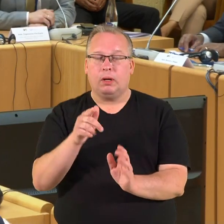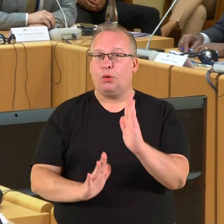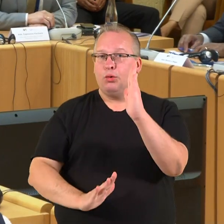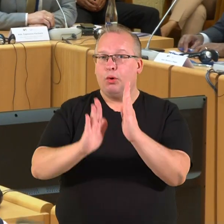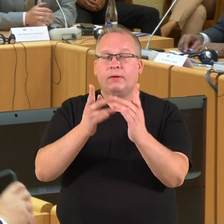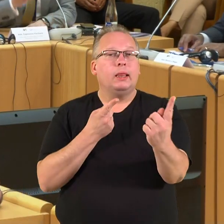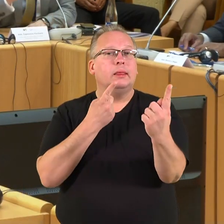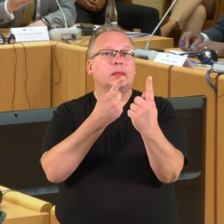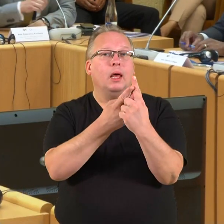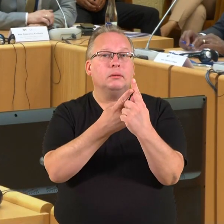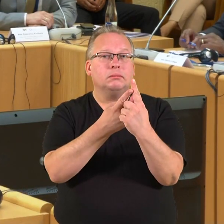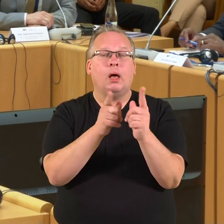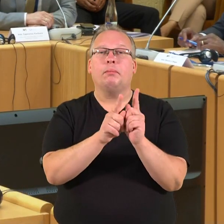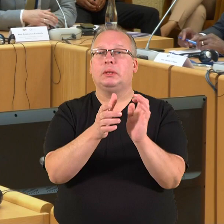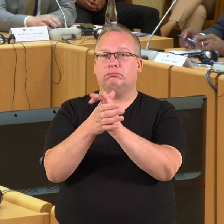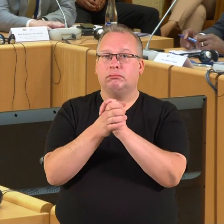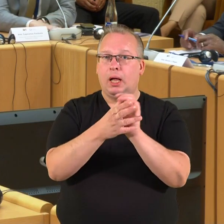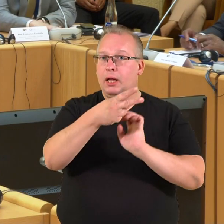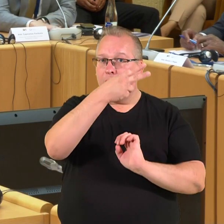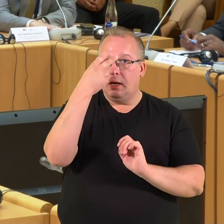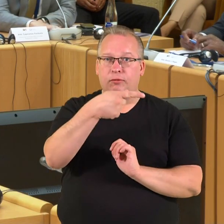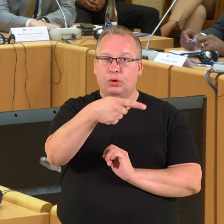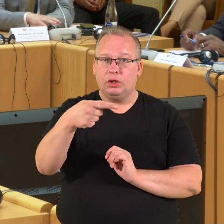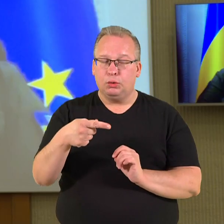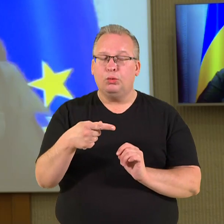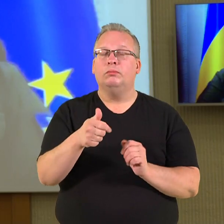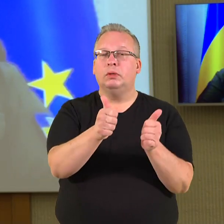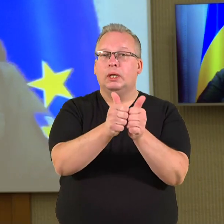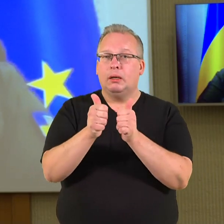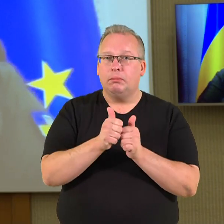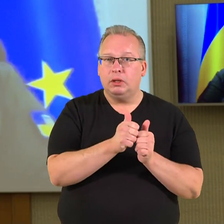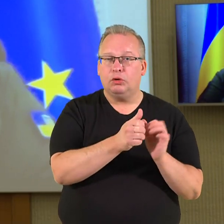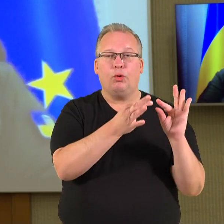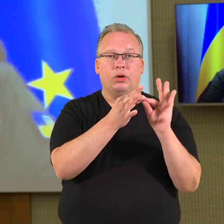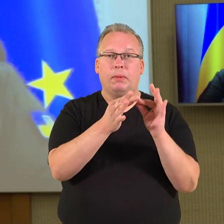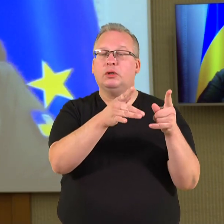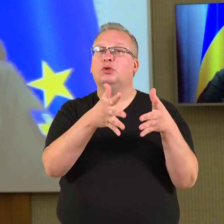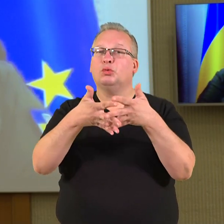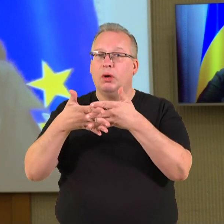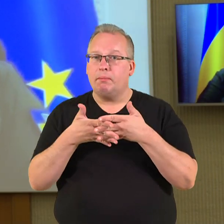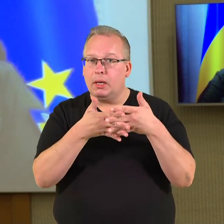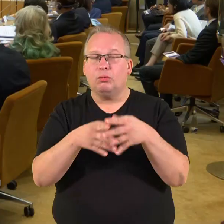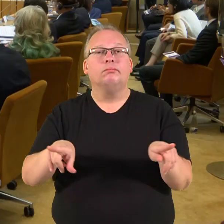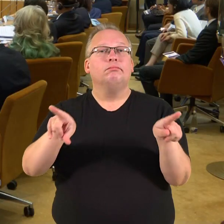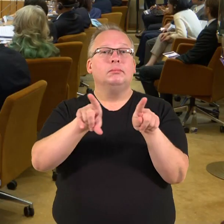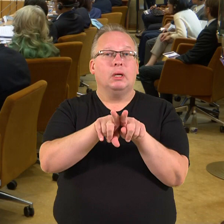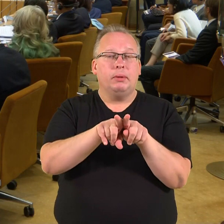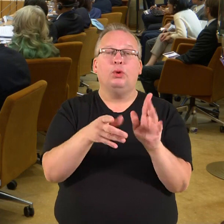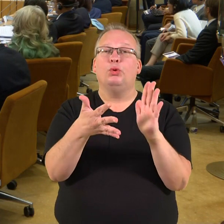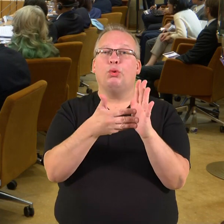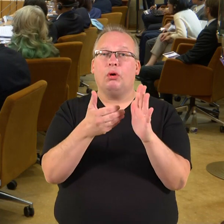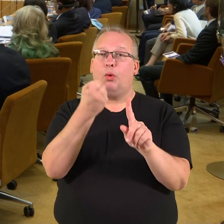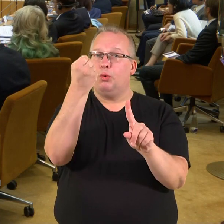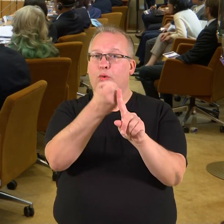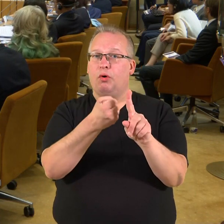konferencijos tikslas – gilinti draugiškus Lietuvos bei kitų regiono valstybių santykius su Jungtinėmis Amerikos valstyjomis ir toliau